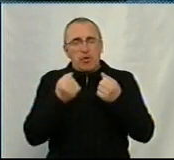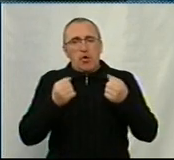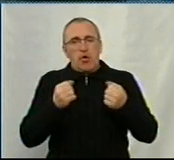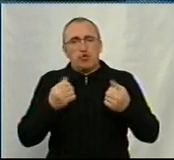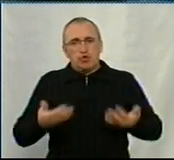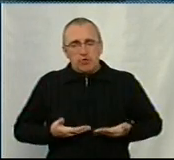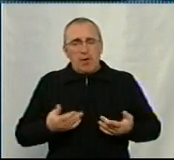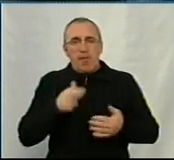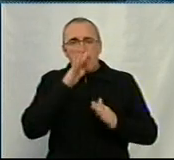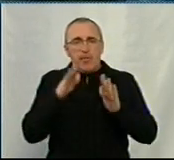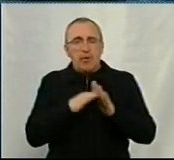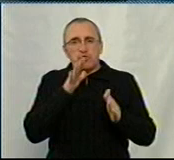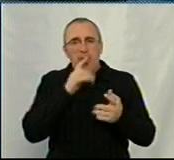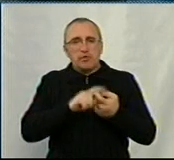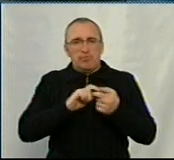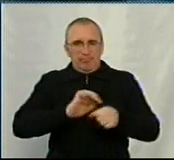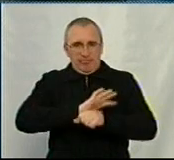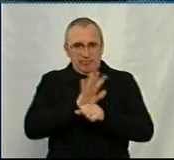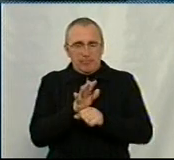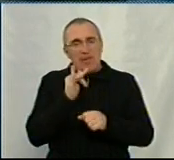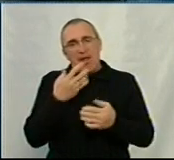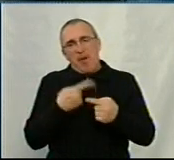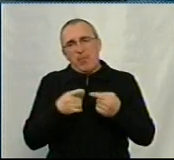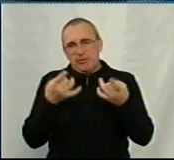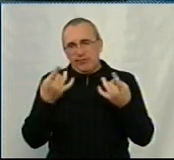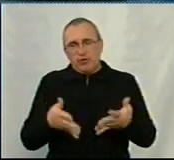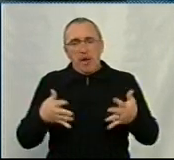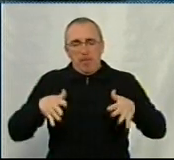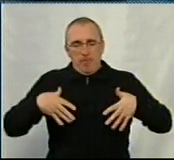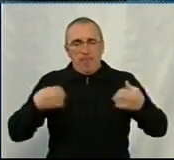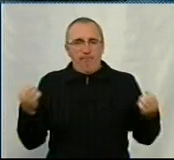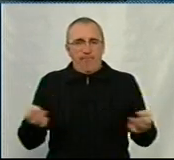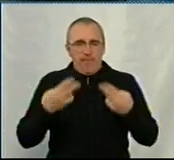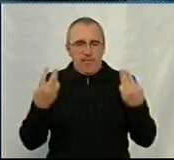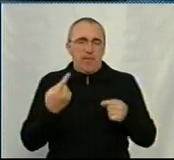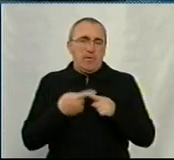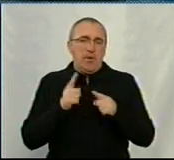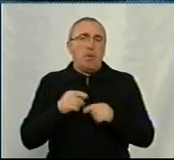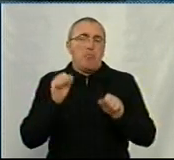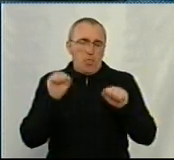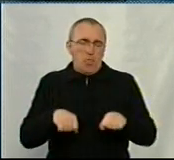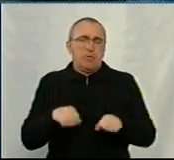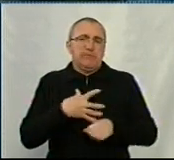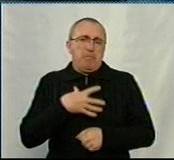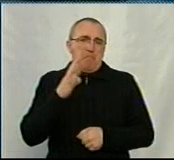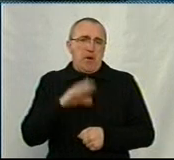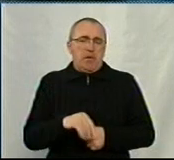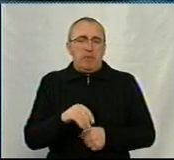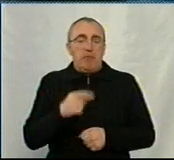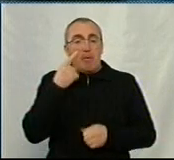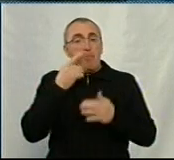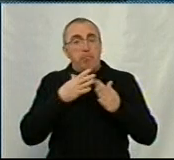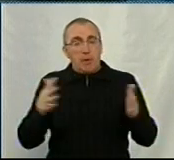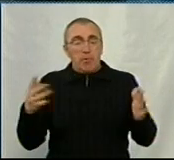коронавірусної інфекції або під час звичайної пневмонії, яка може бути також смертельною. Більше того,